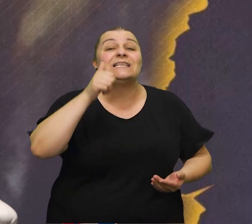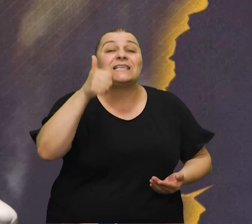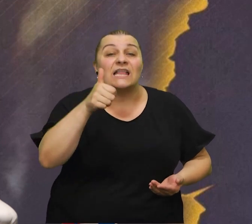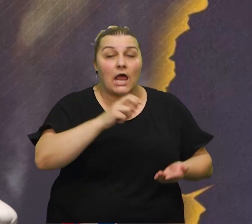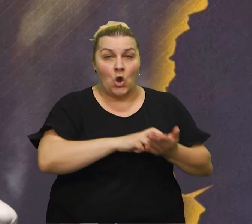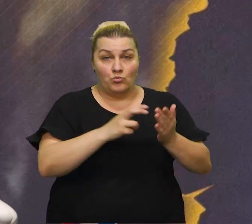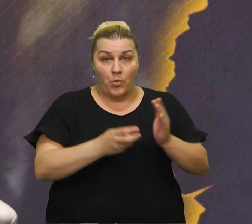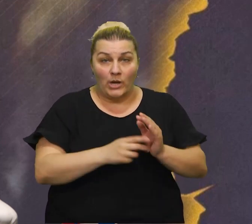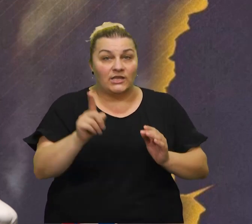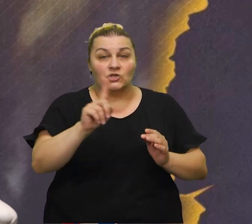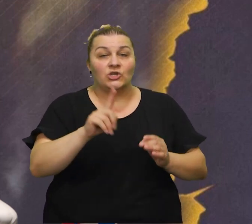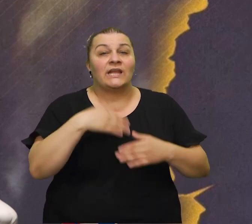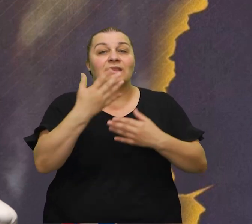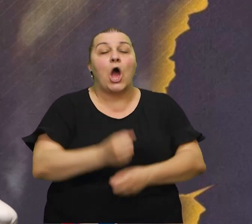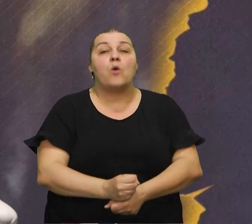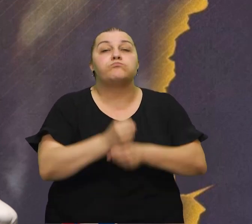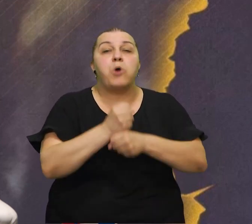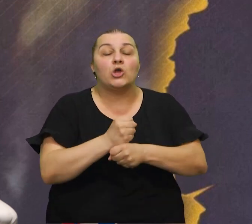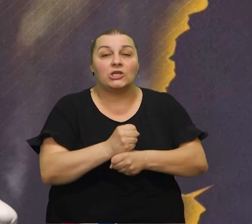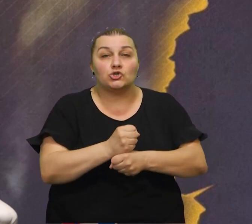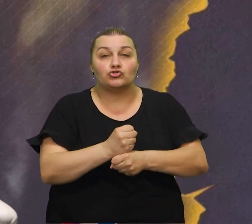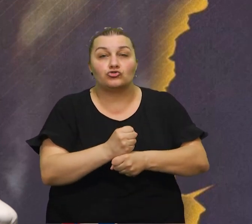političar nije dao podršku